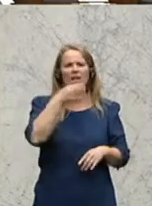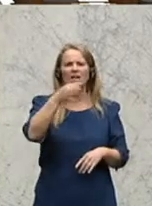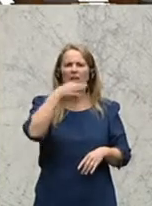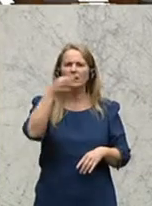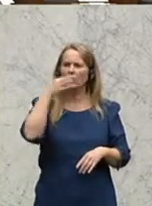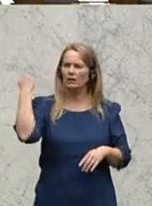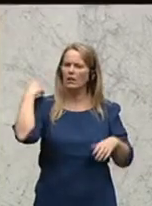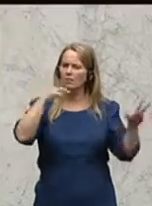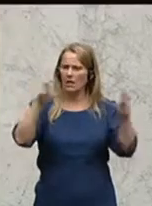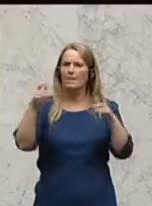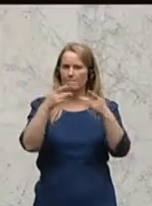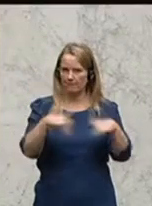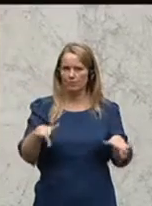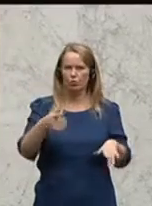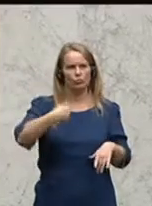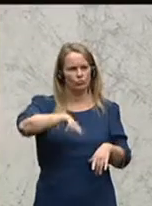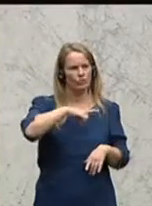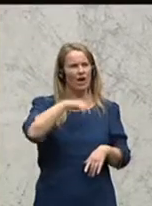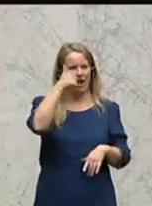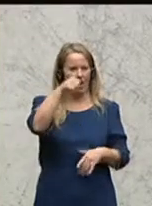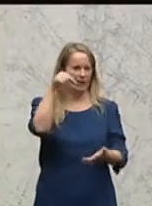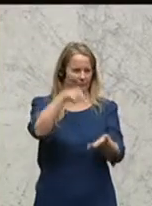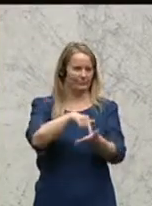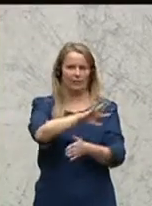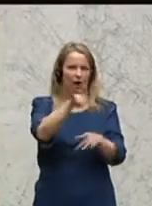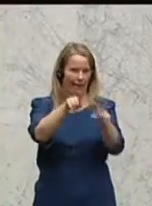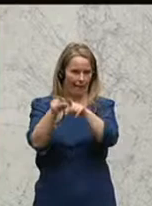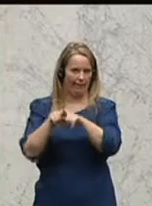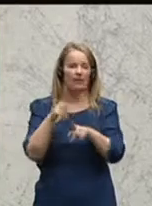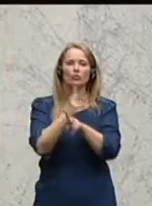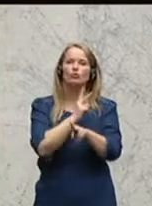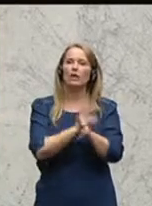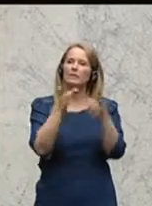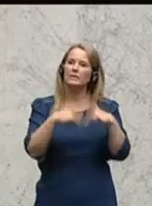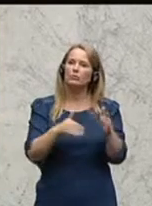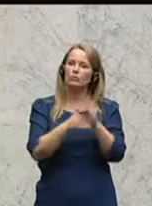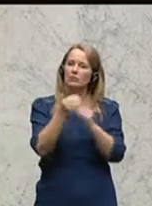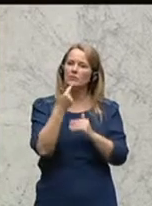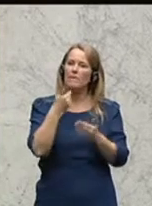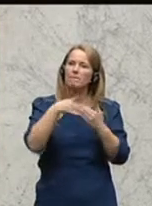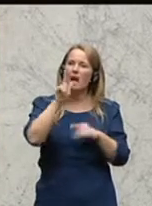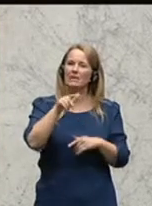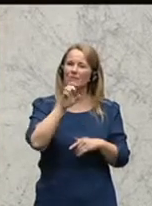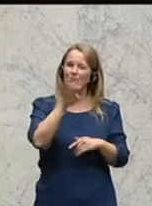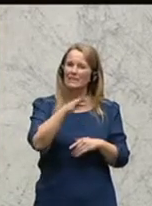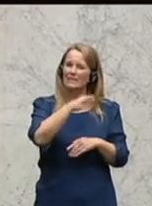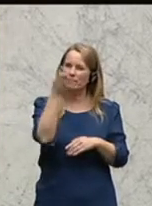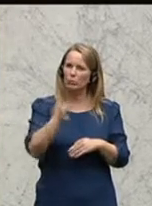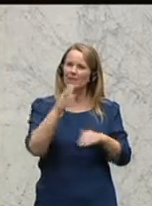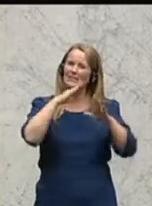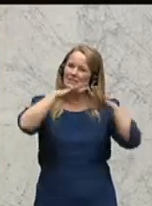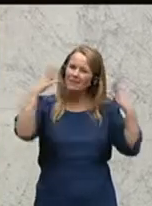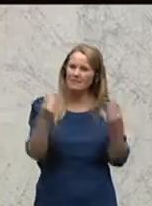zum Thema Pensionen sind wir uns in einem Punkt einig. Das staatliche Pensionssystem ist mit einem Anteil von mehr als 14 Prozent am